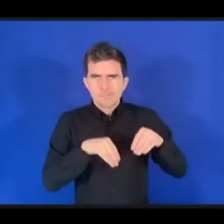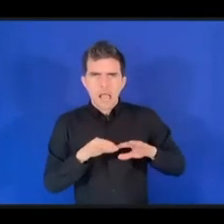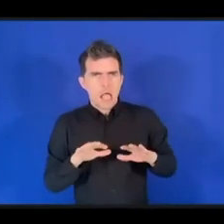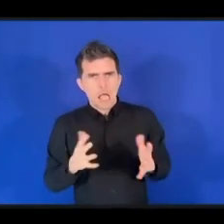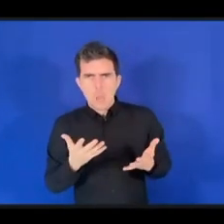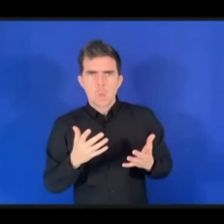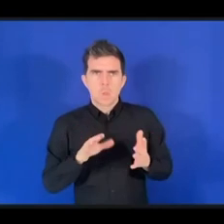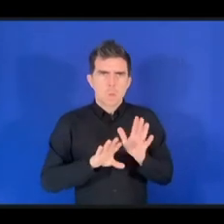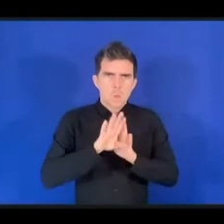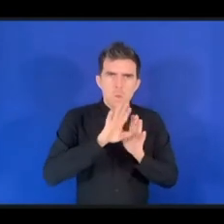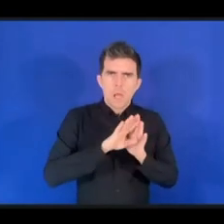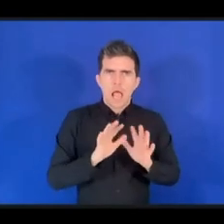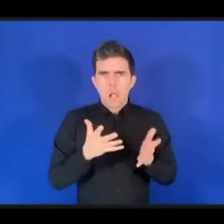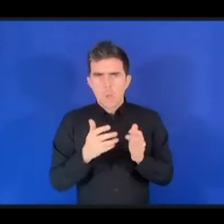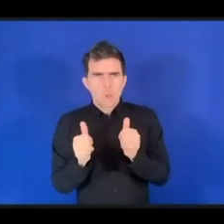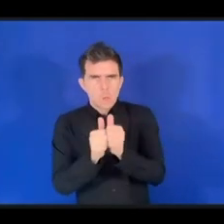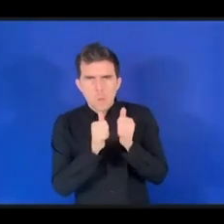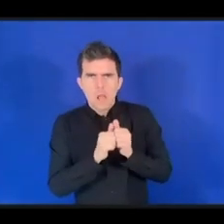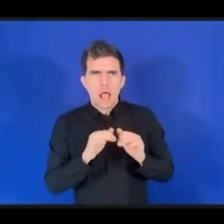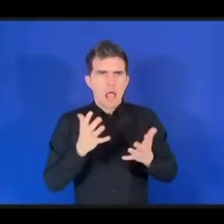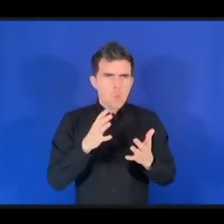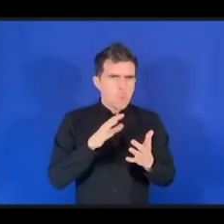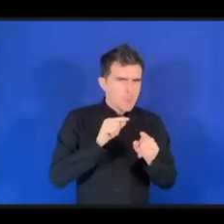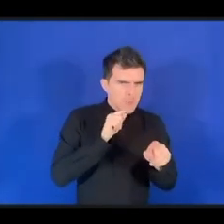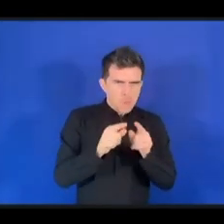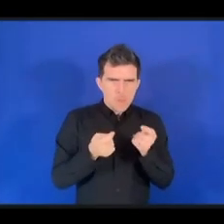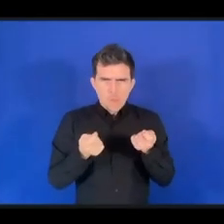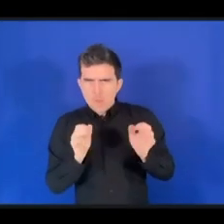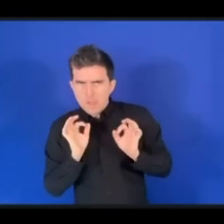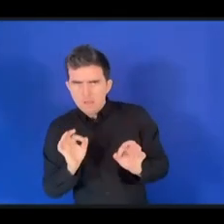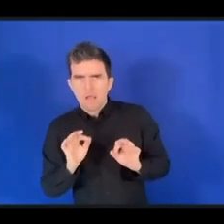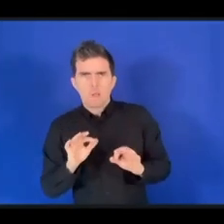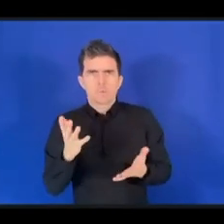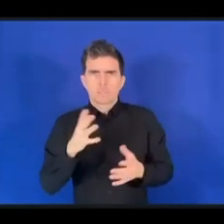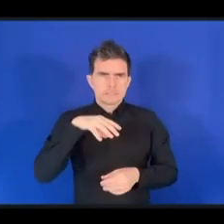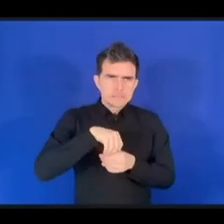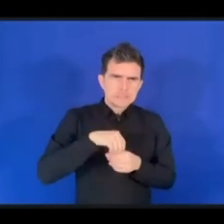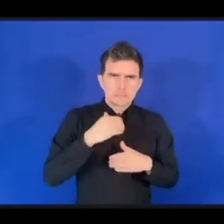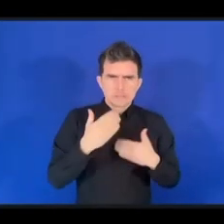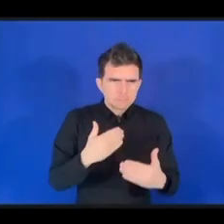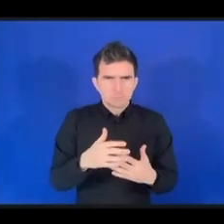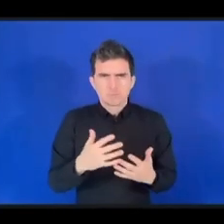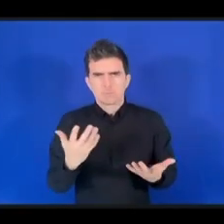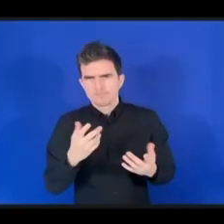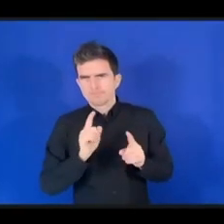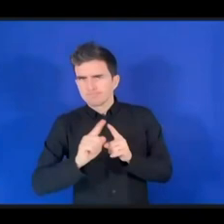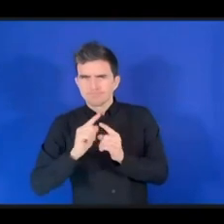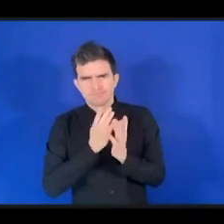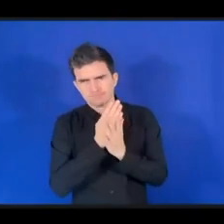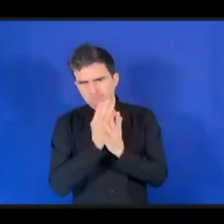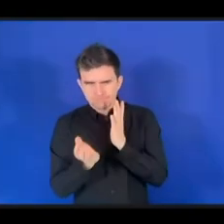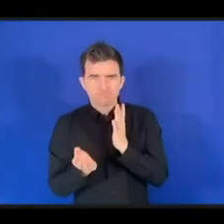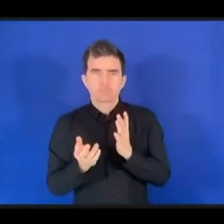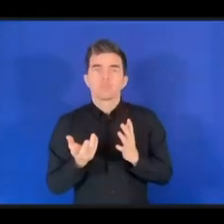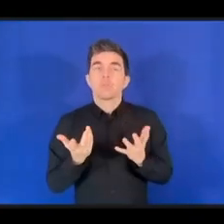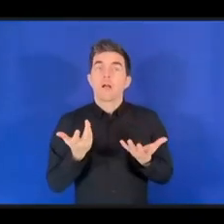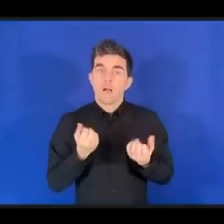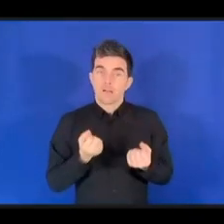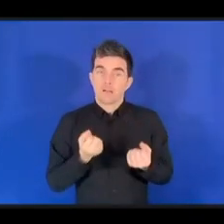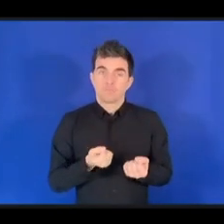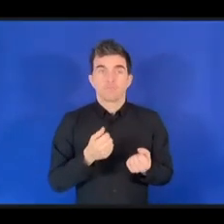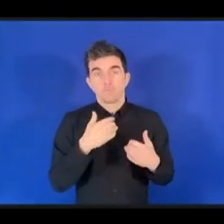основных инфраструктурных элементов и так далее, что способствует жизнестойкости, устойчивости,